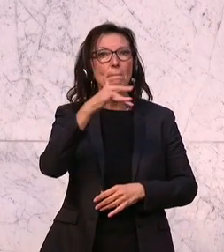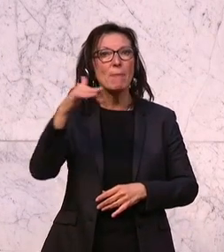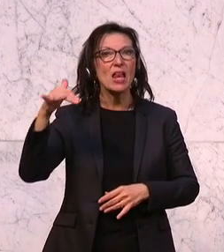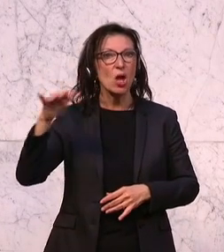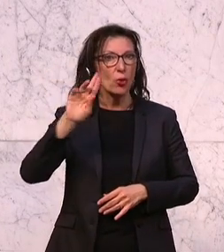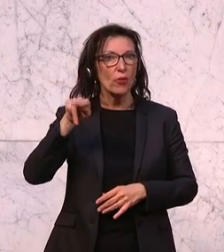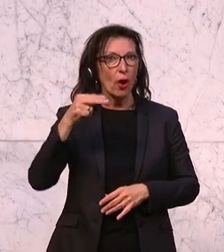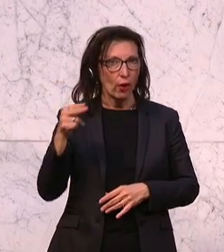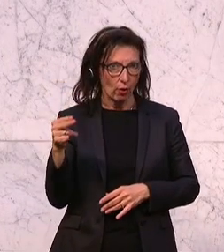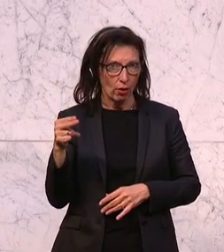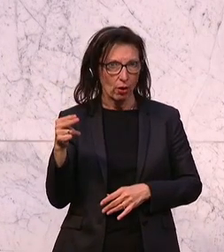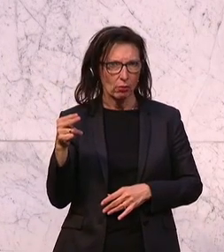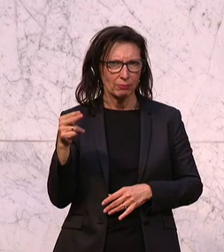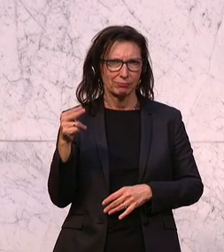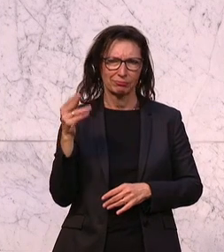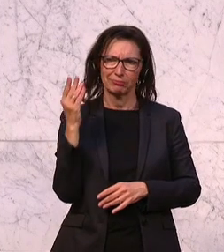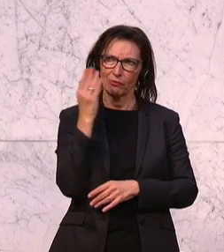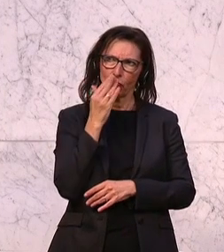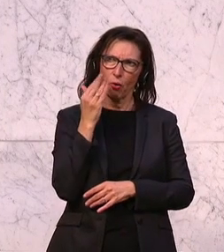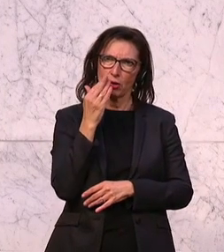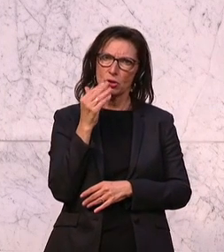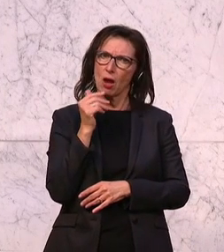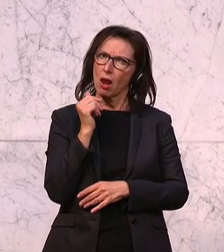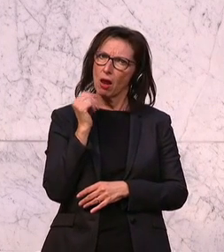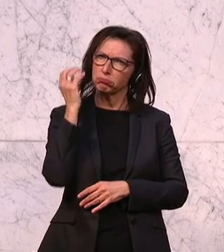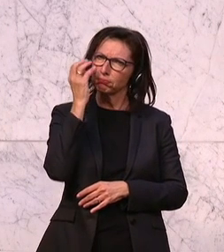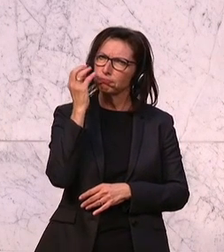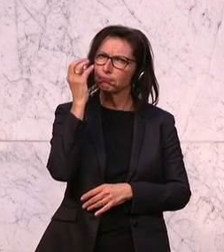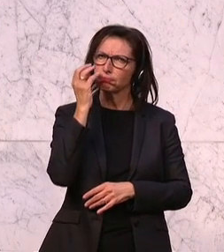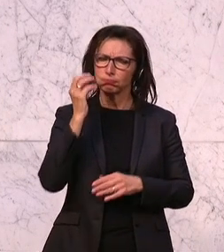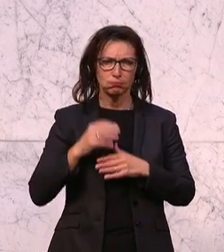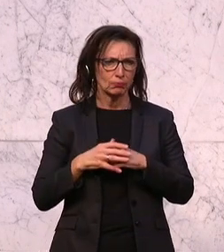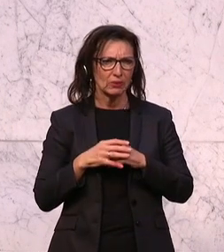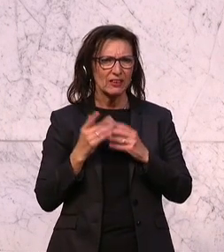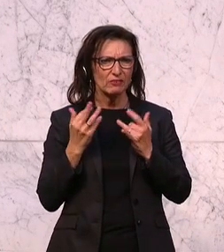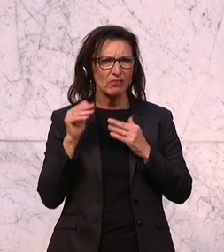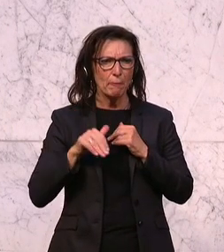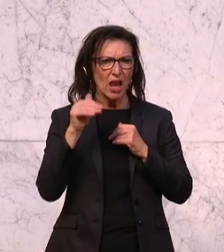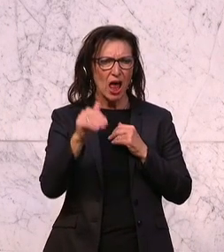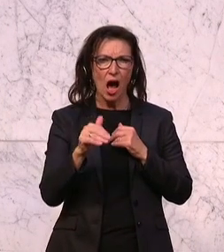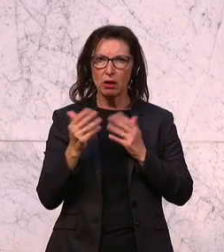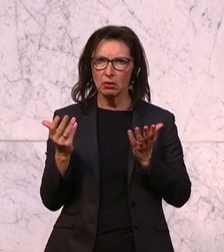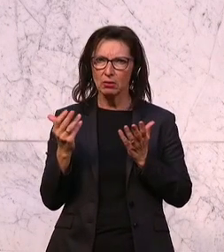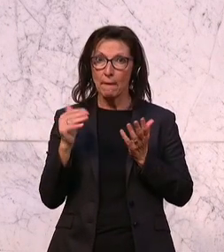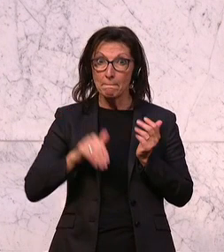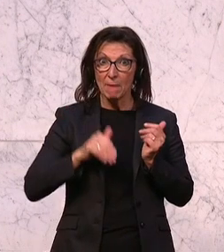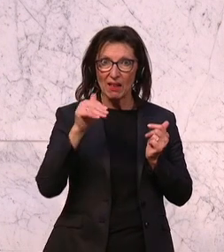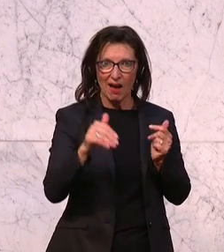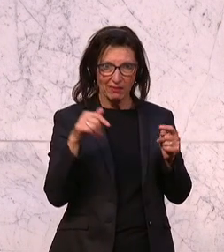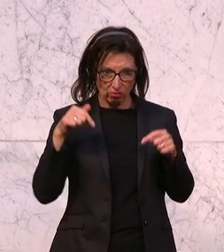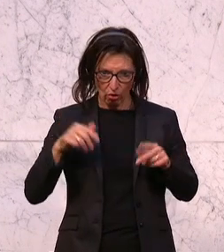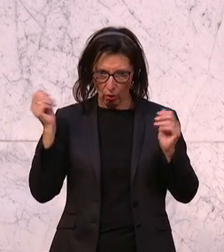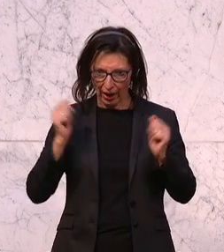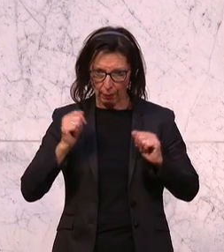Millionen Euro. Wenn ich mir vorstelle und mir überlege, wie viele Milliarden wir oder wie viele Milliarden hier in der